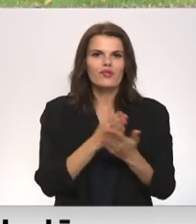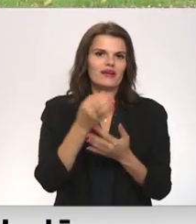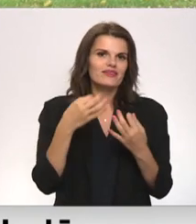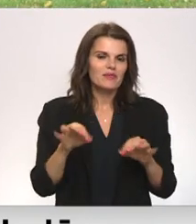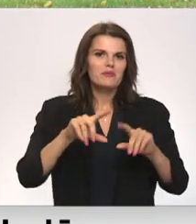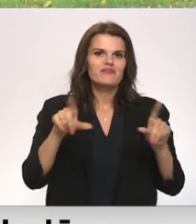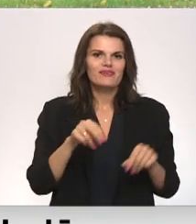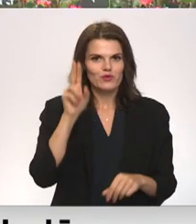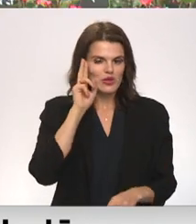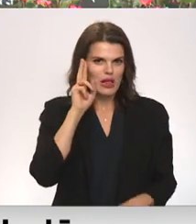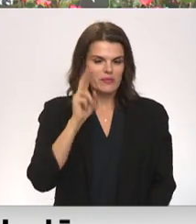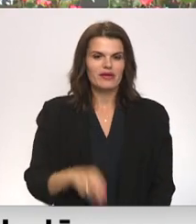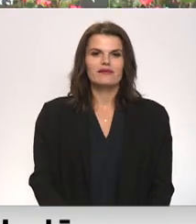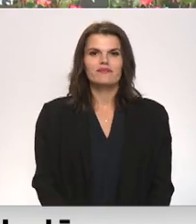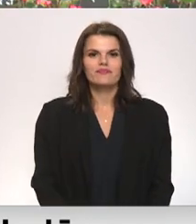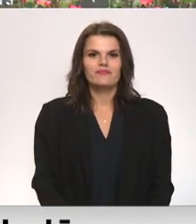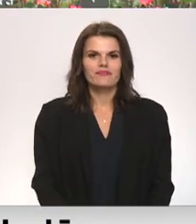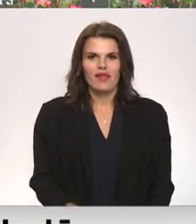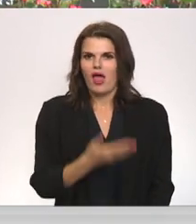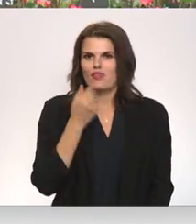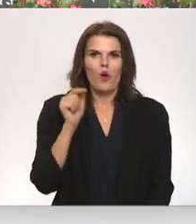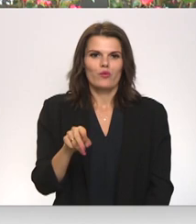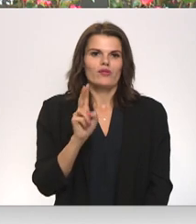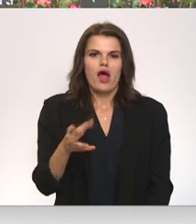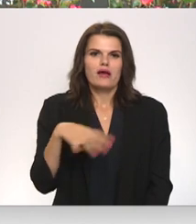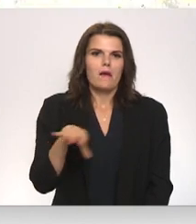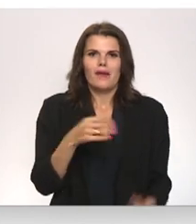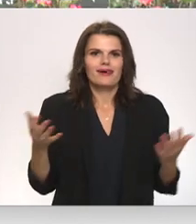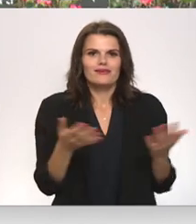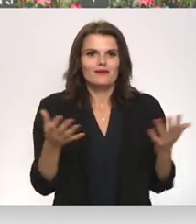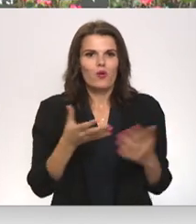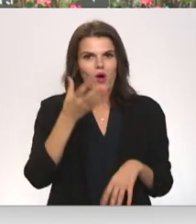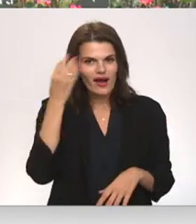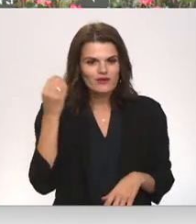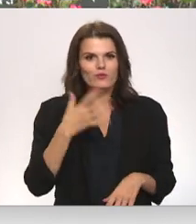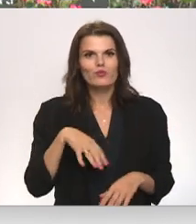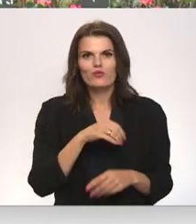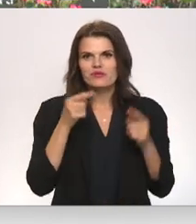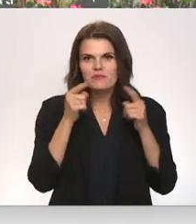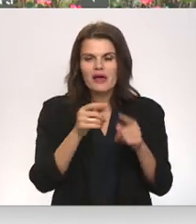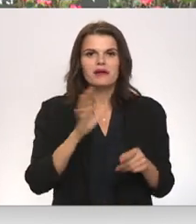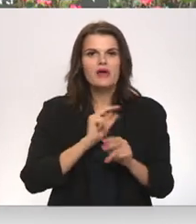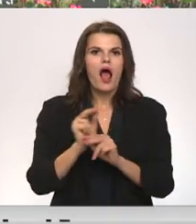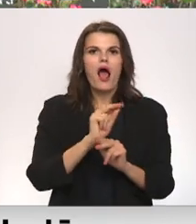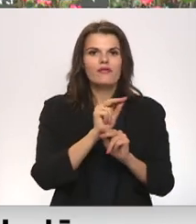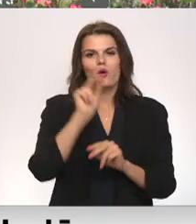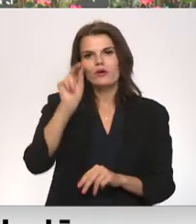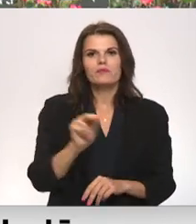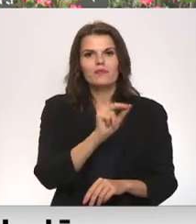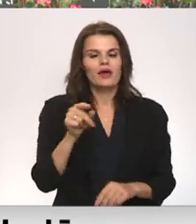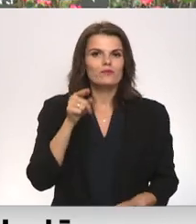labierīcībā. Nav jau tā, ka mēs esam kaut ko aizmirsuši. Mūsu bērķis bija atjaunot baznīcu